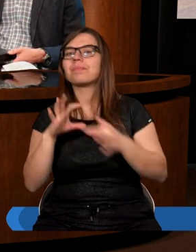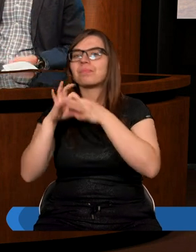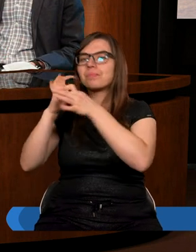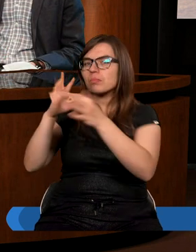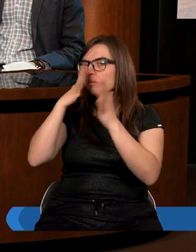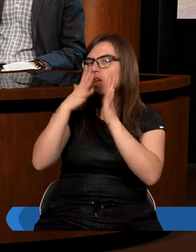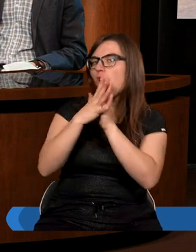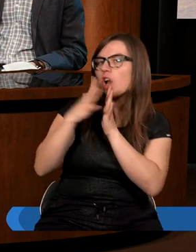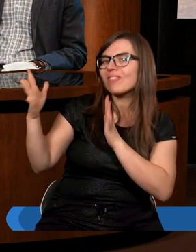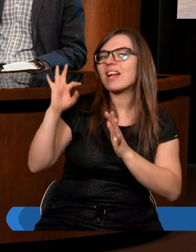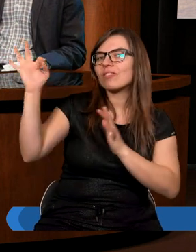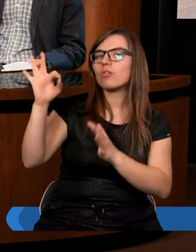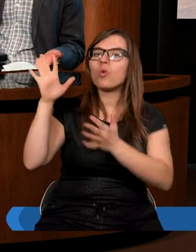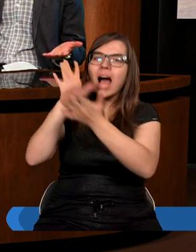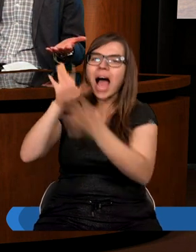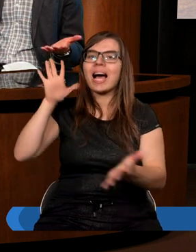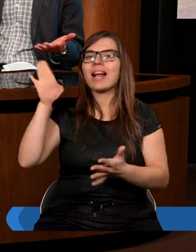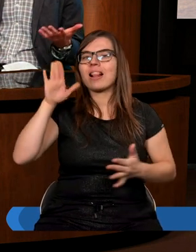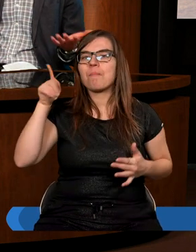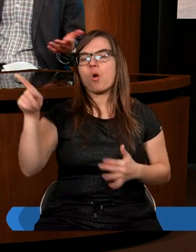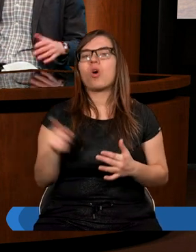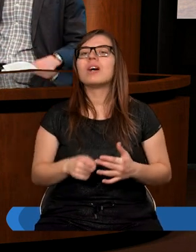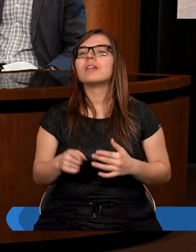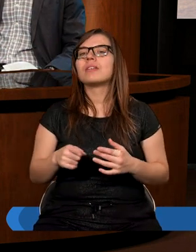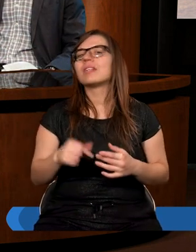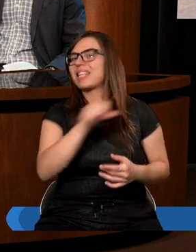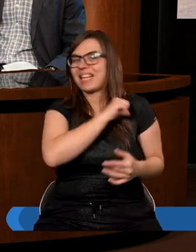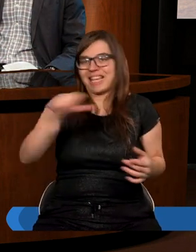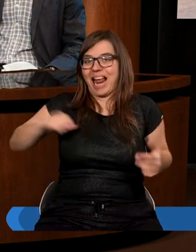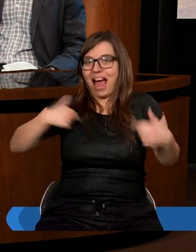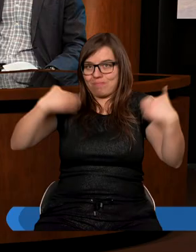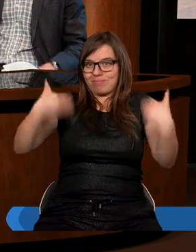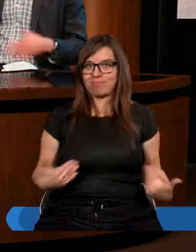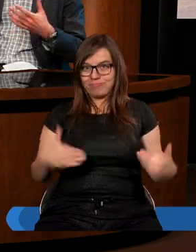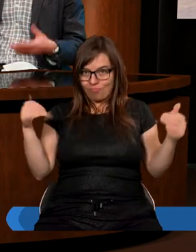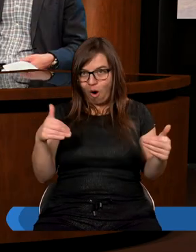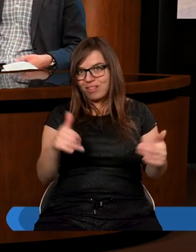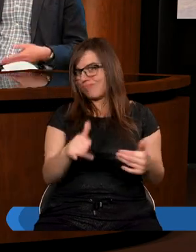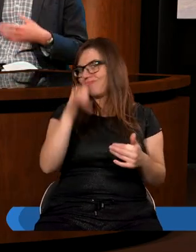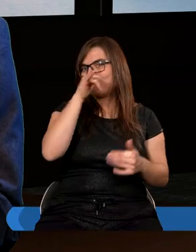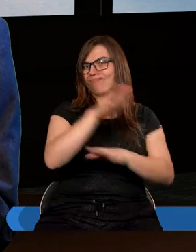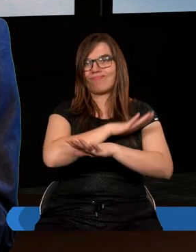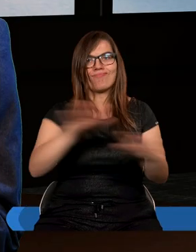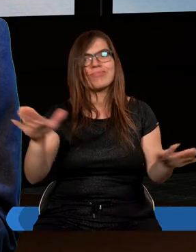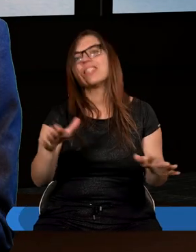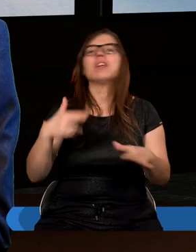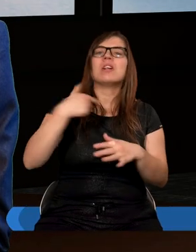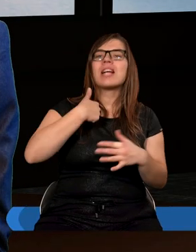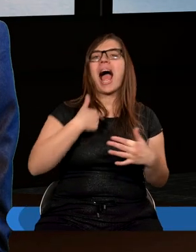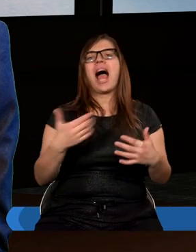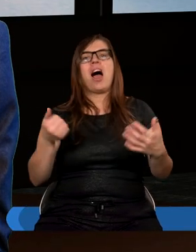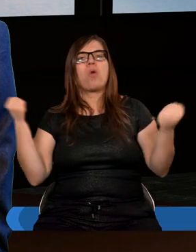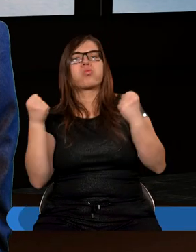piękno charakteru Chrystusa. Sami nie jesteśmy w stanie tego uczynić. Mamy różne temperamenty, wady